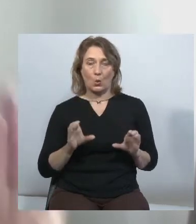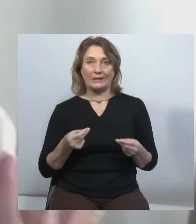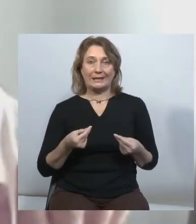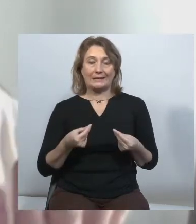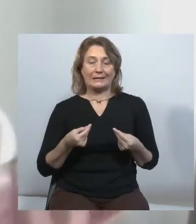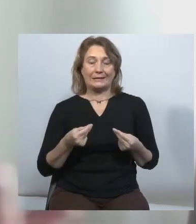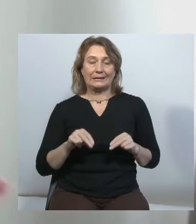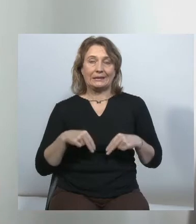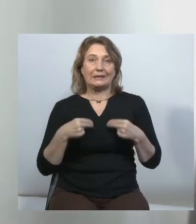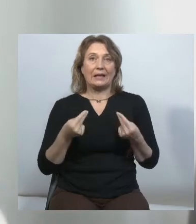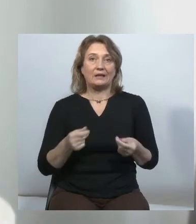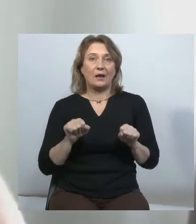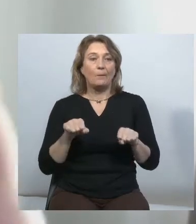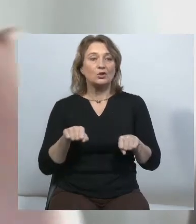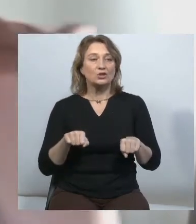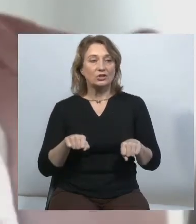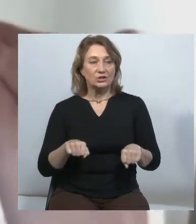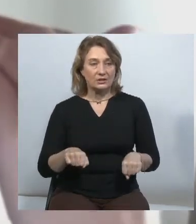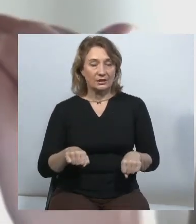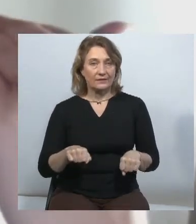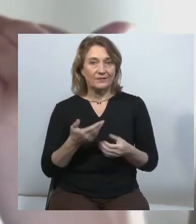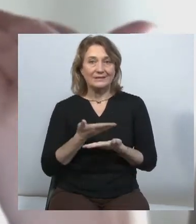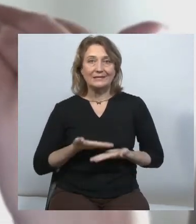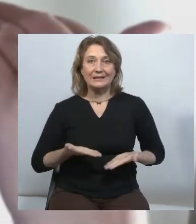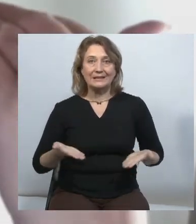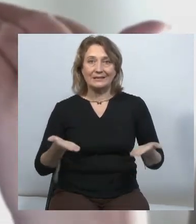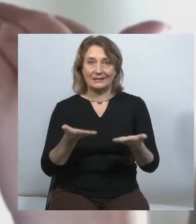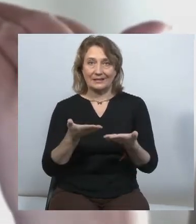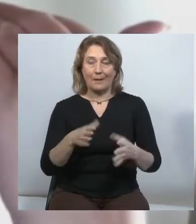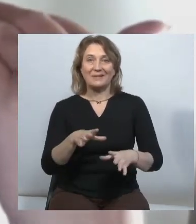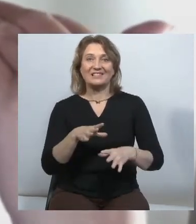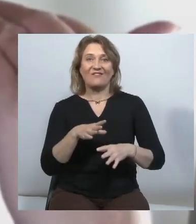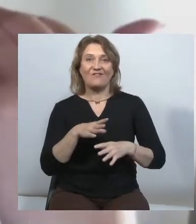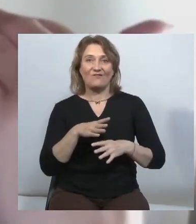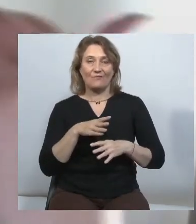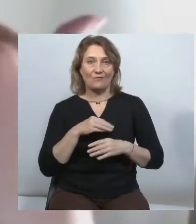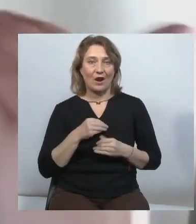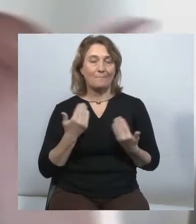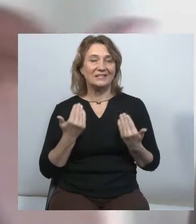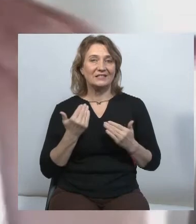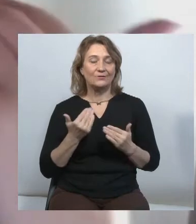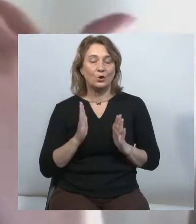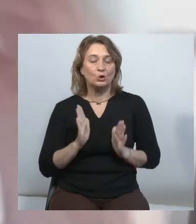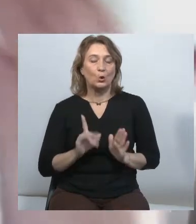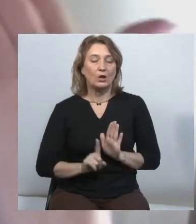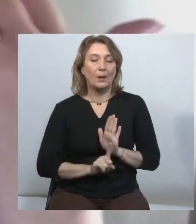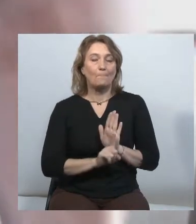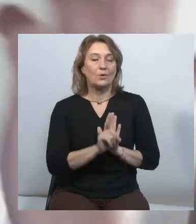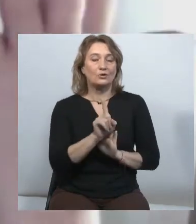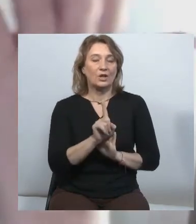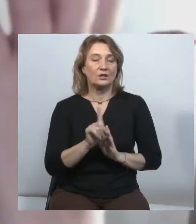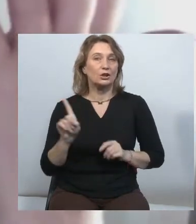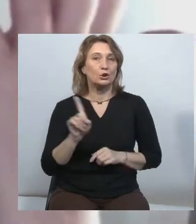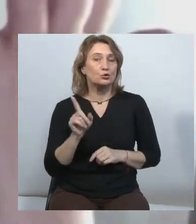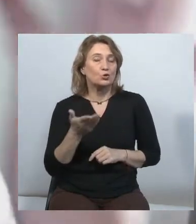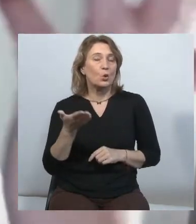можливість нам з вами сьогодні тільки почати те, що давно вже